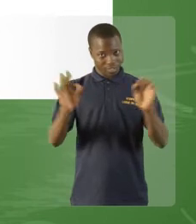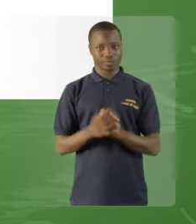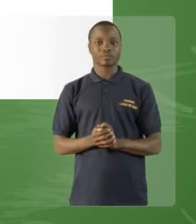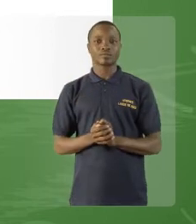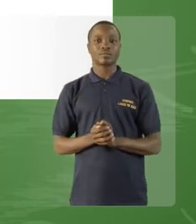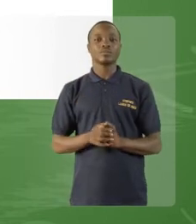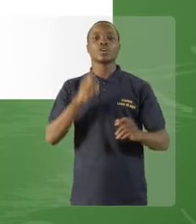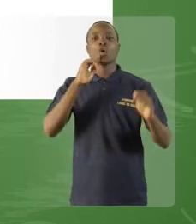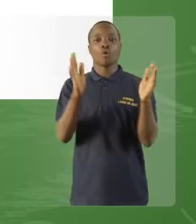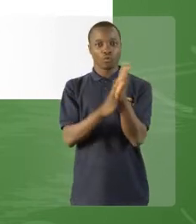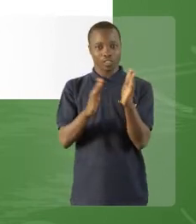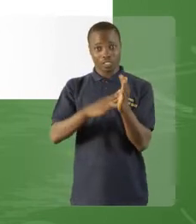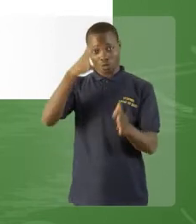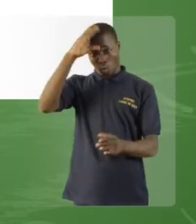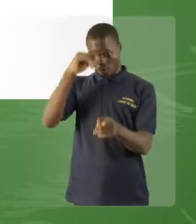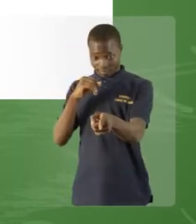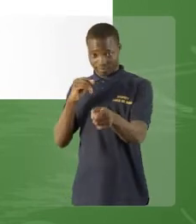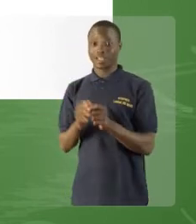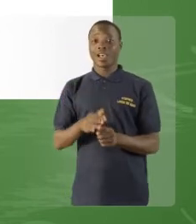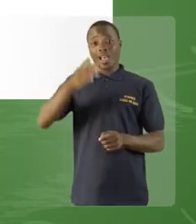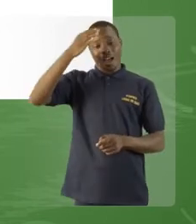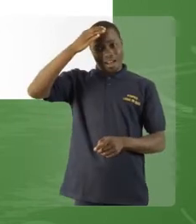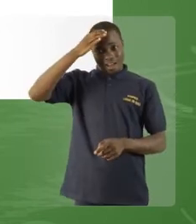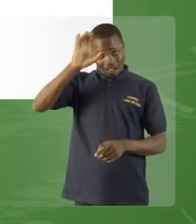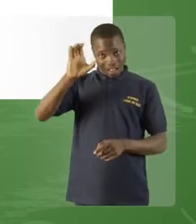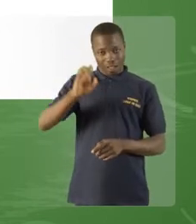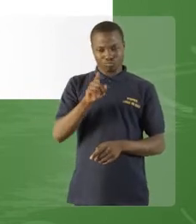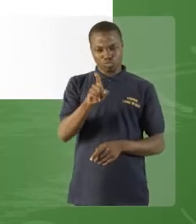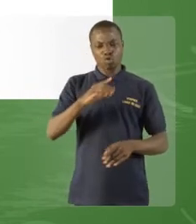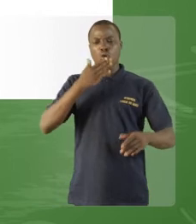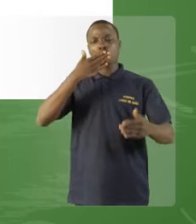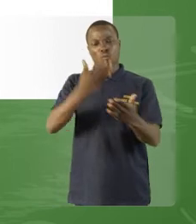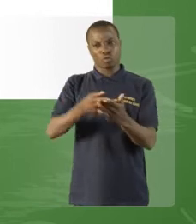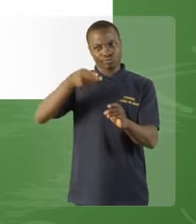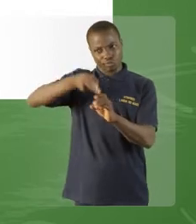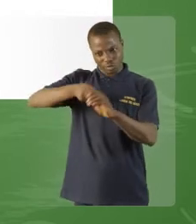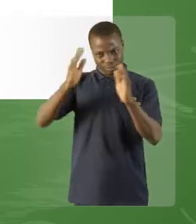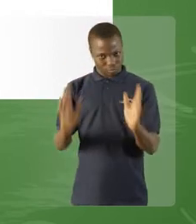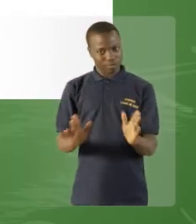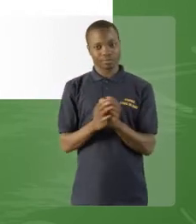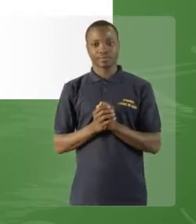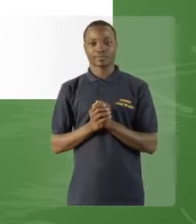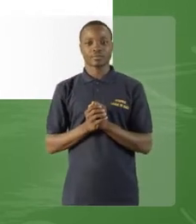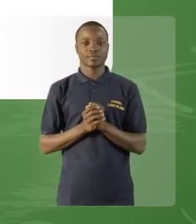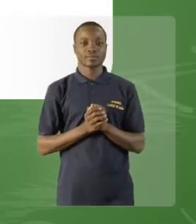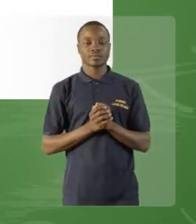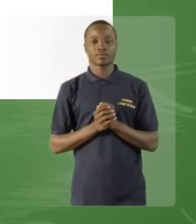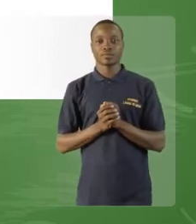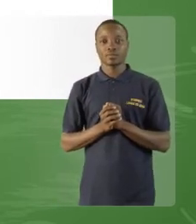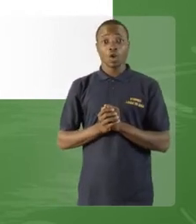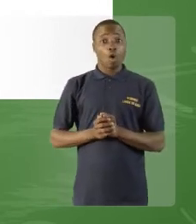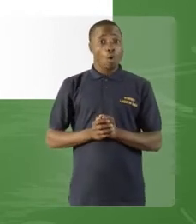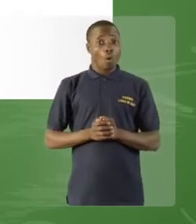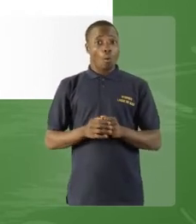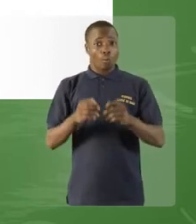indépendante coordonnée ». Je lis la deuxième phrase. «